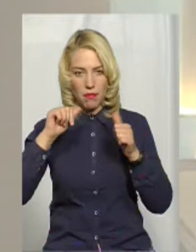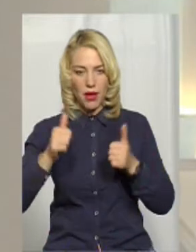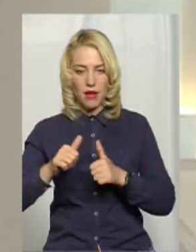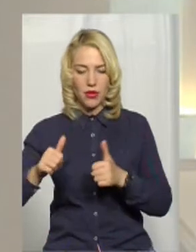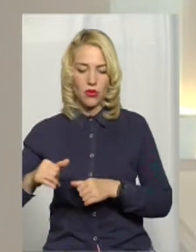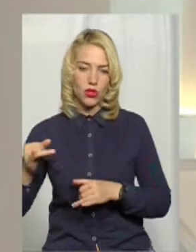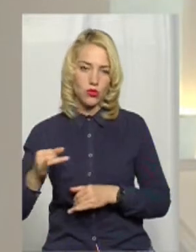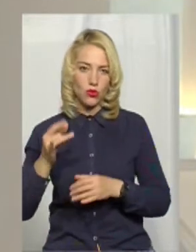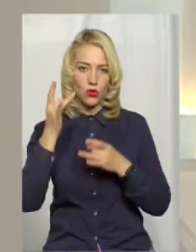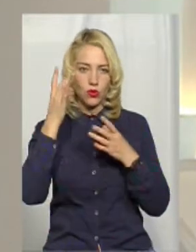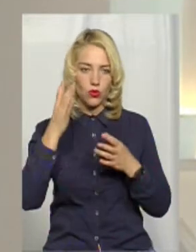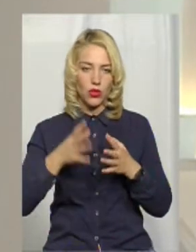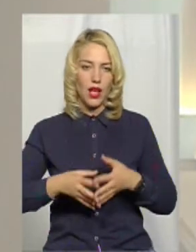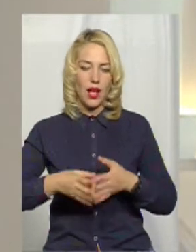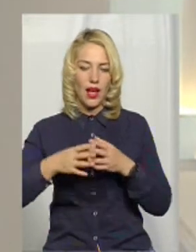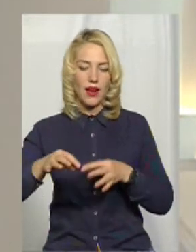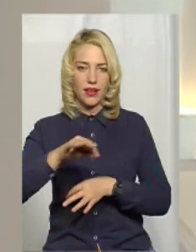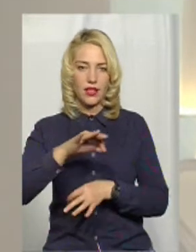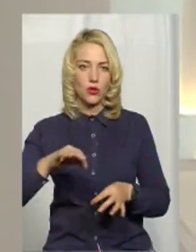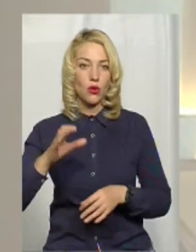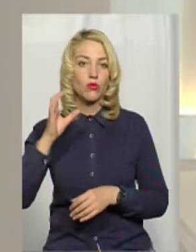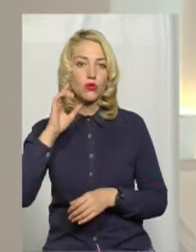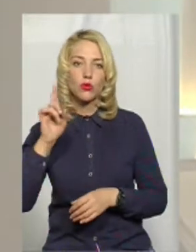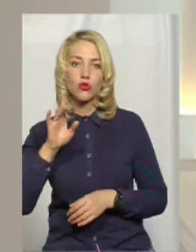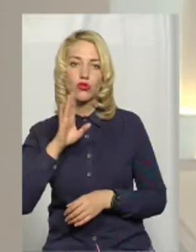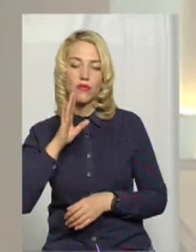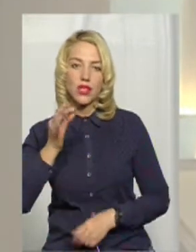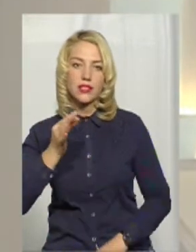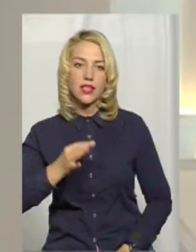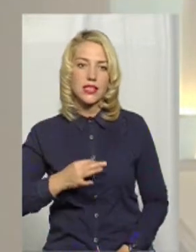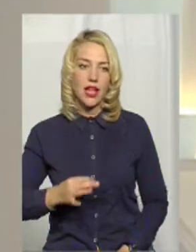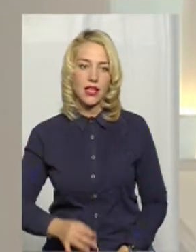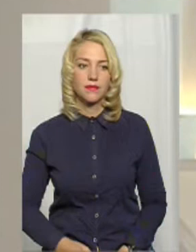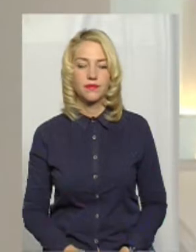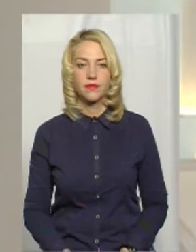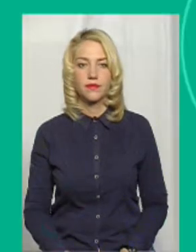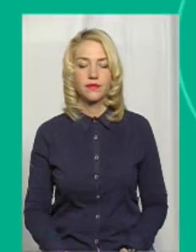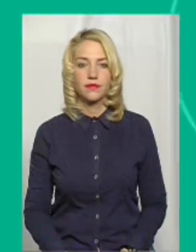культури, архітектури». Давайте послухаємо, що вона нам сказала телефоном.